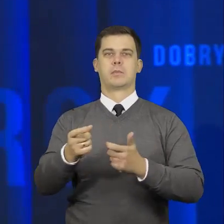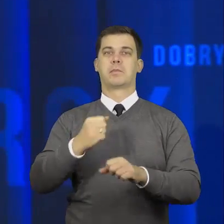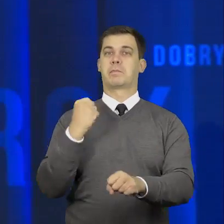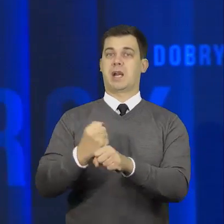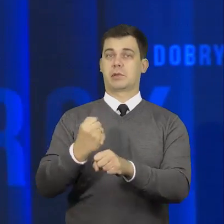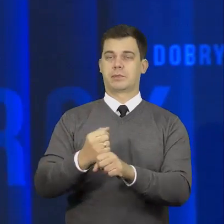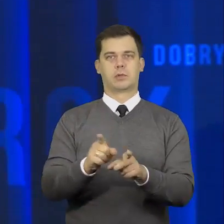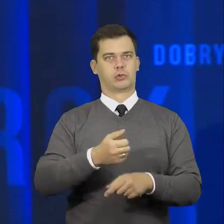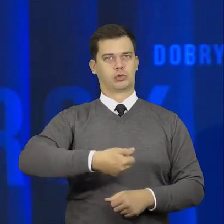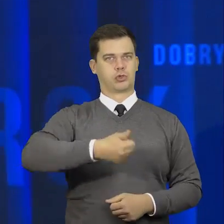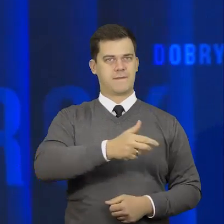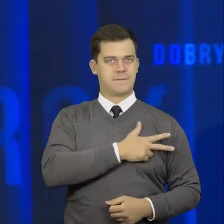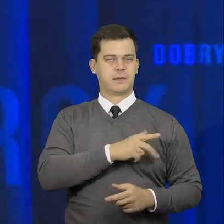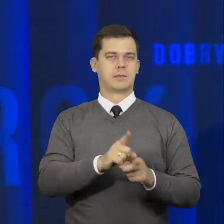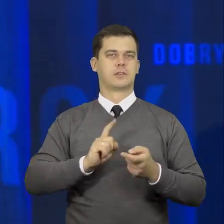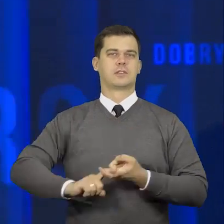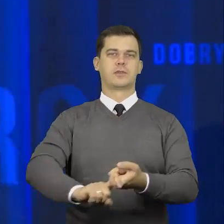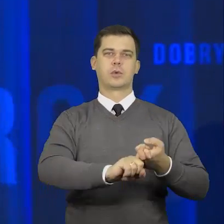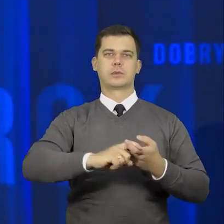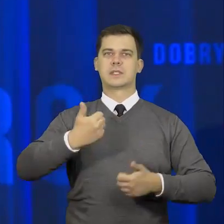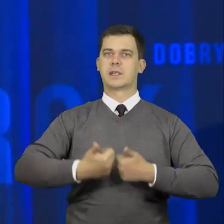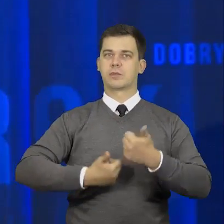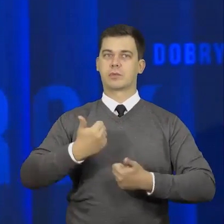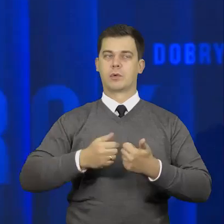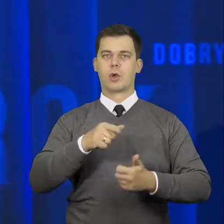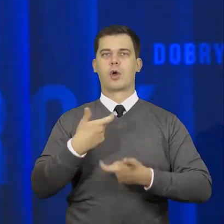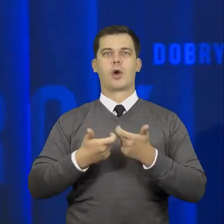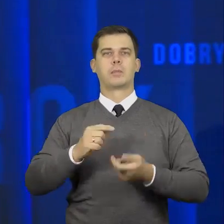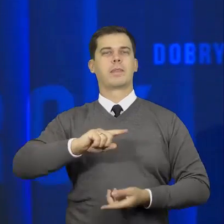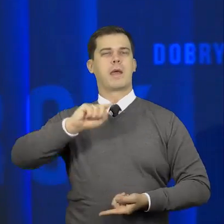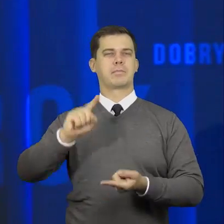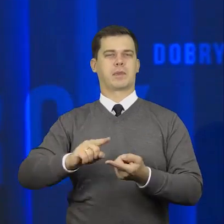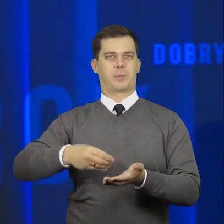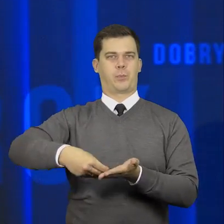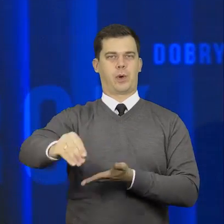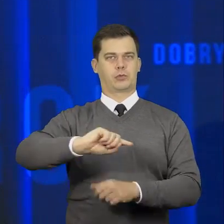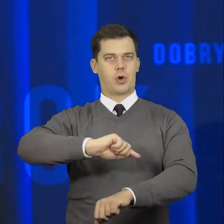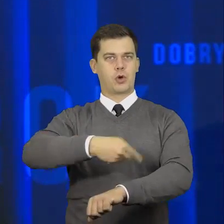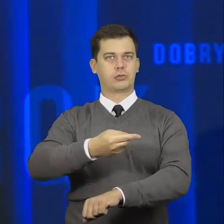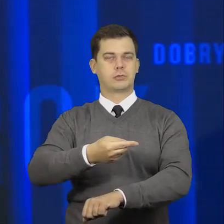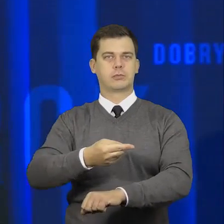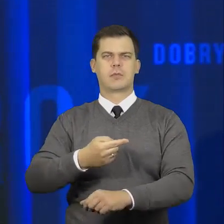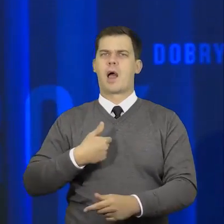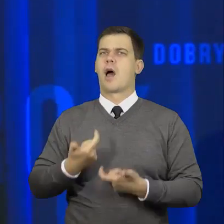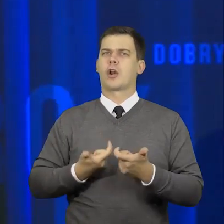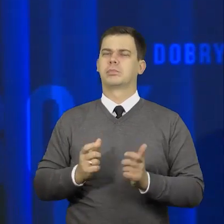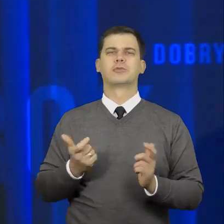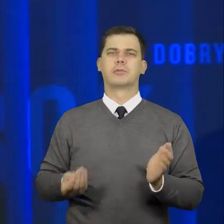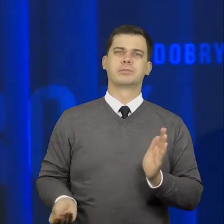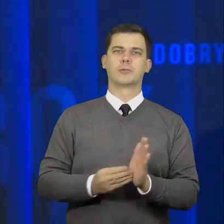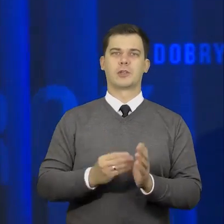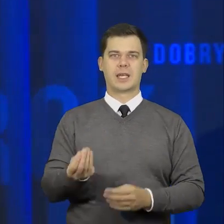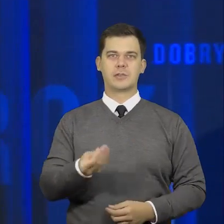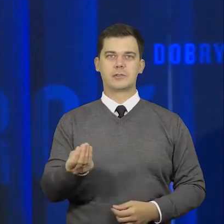a pracodawcami, a związkami zawodowymi dotyczącymi stawki godzinowej. Co jeszcze zrobiliśmy?